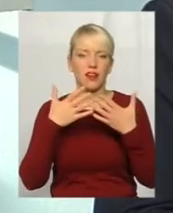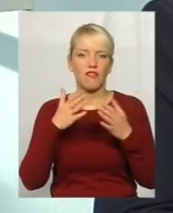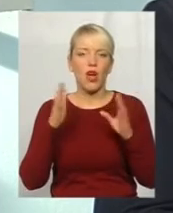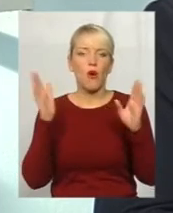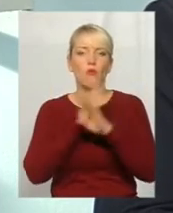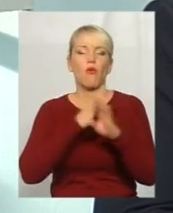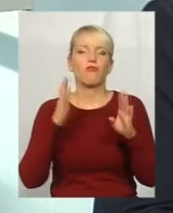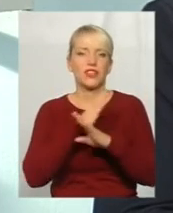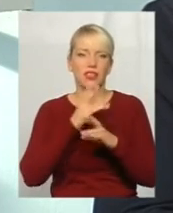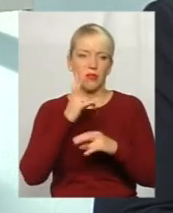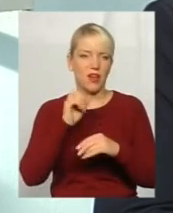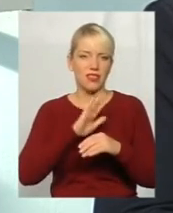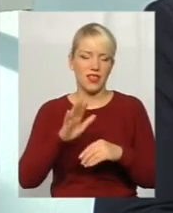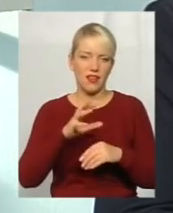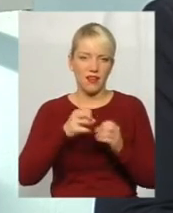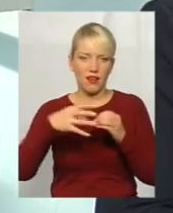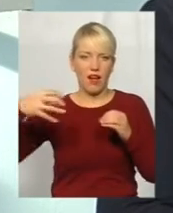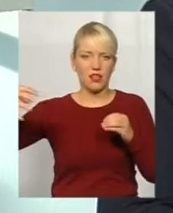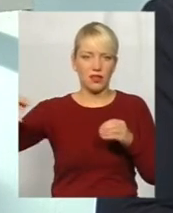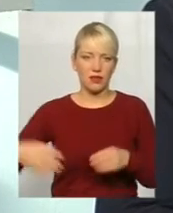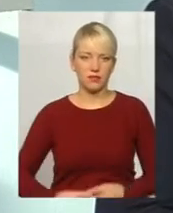а не вихлопними газами.